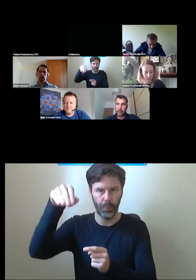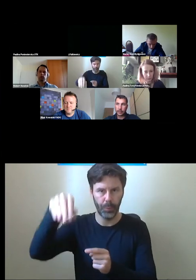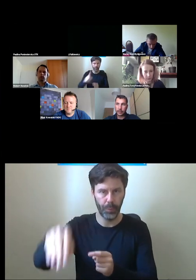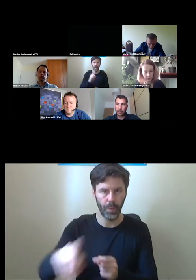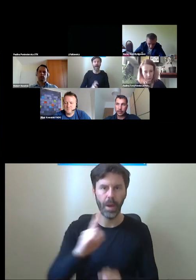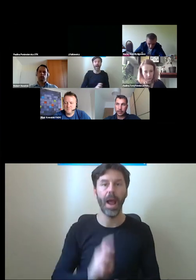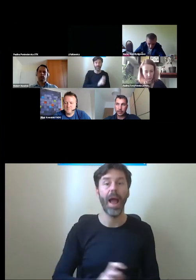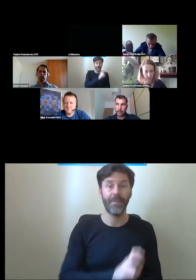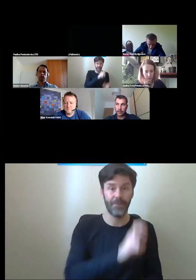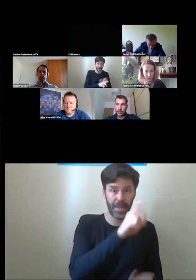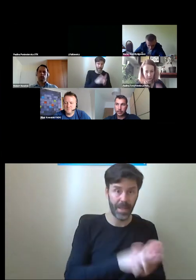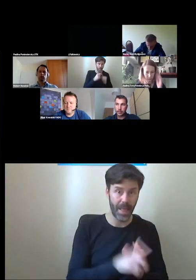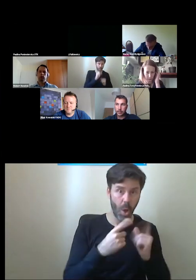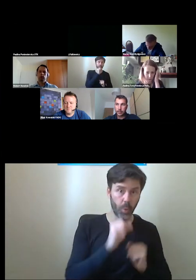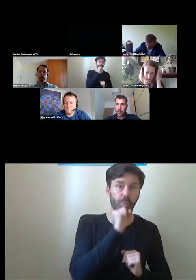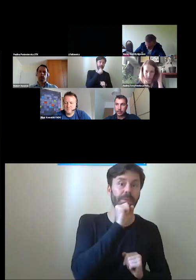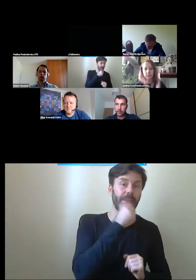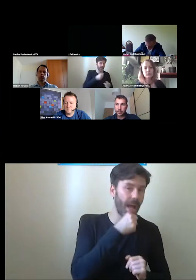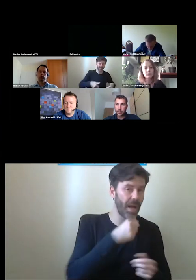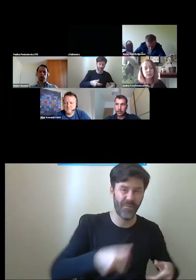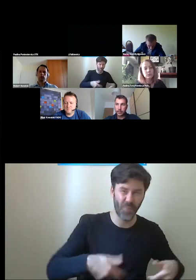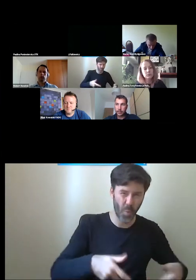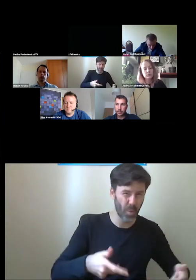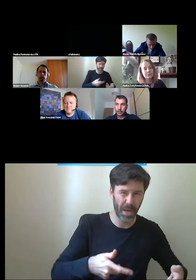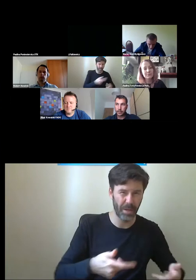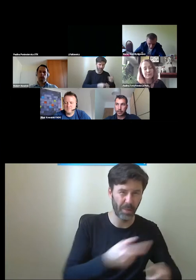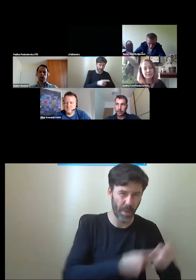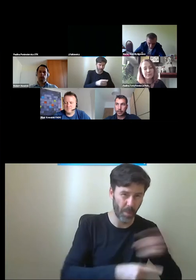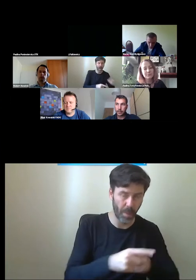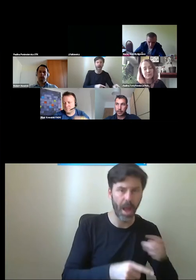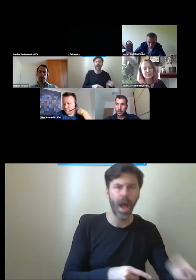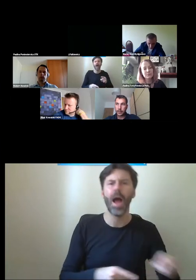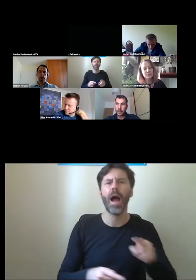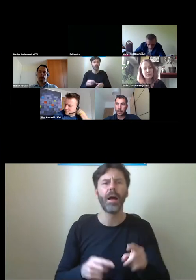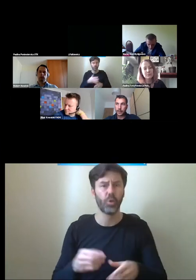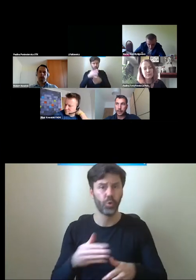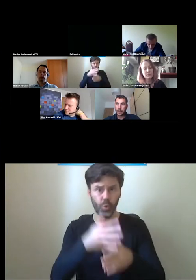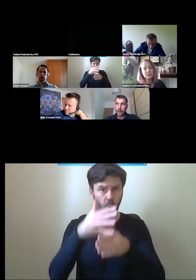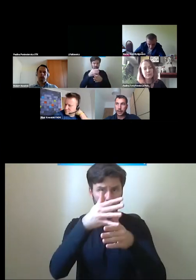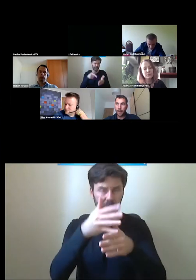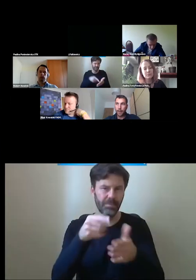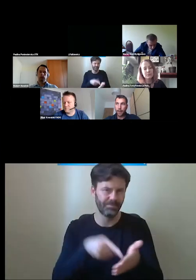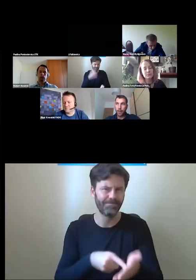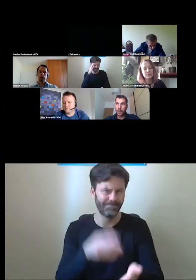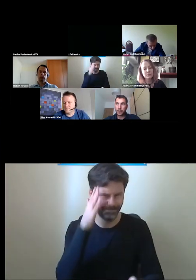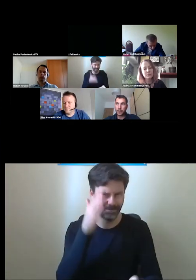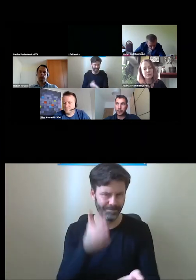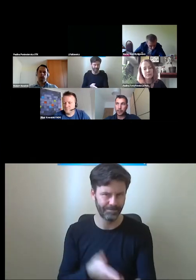winda dla osób starszych, osób na wózkach niepełnosprawnych, a do tego do kompletu schody, bo tak jak już wspominałem wcześniej,